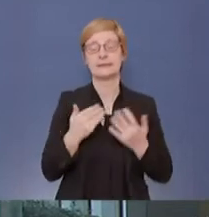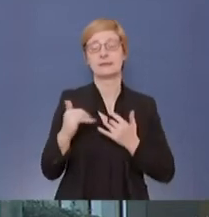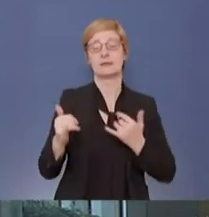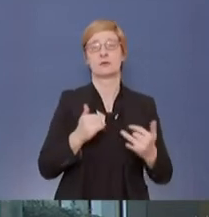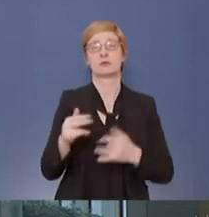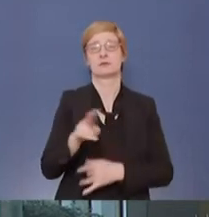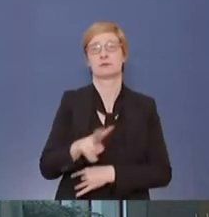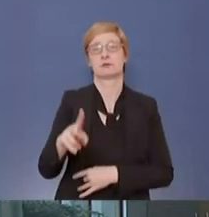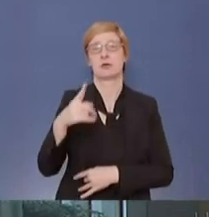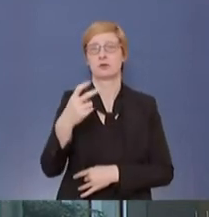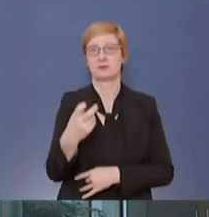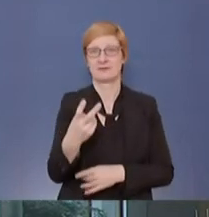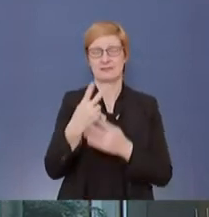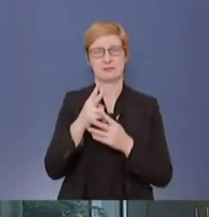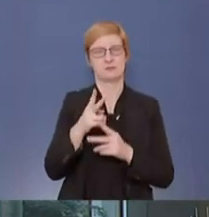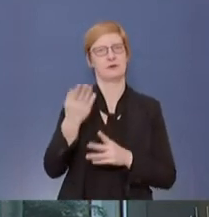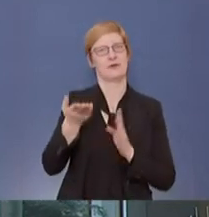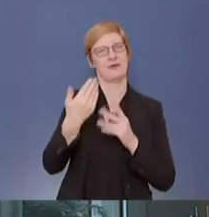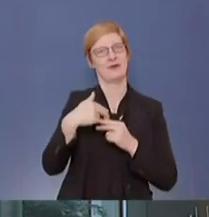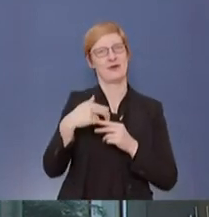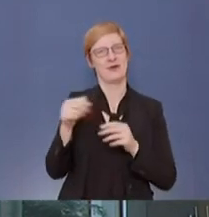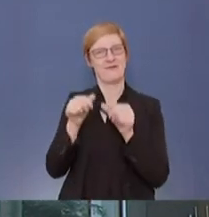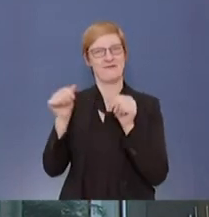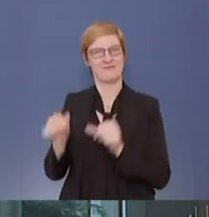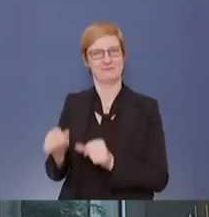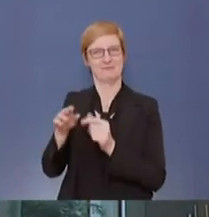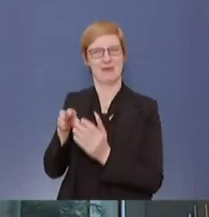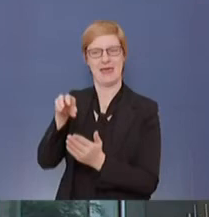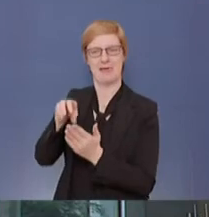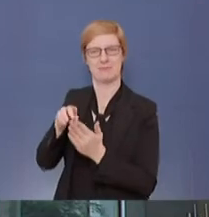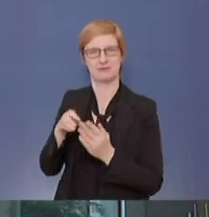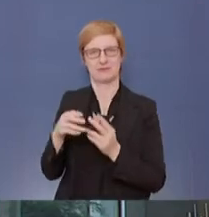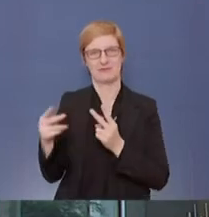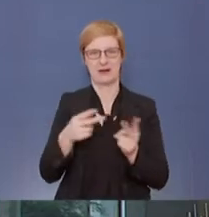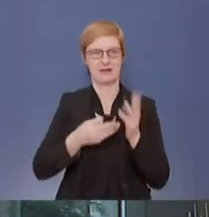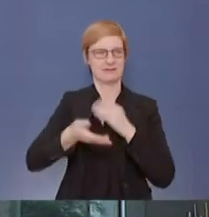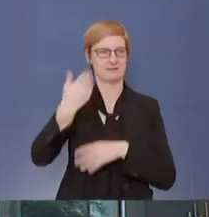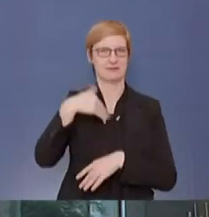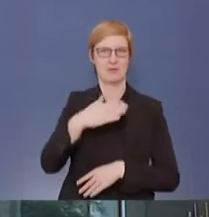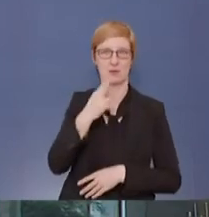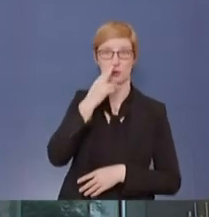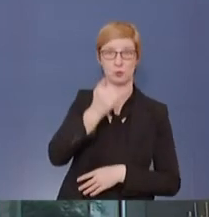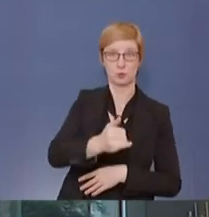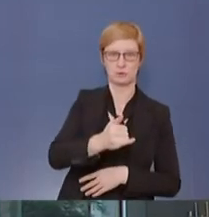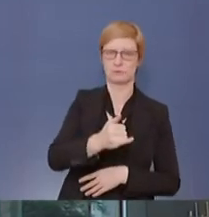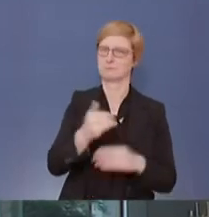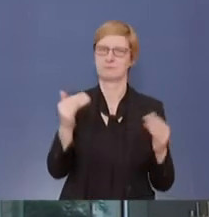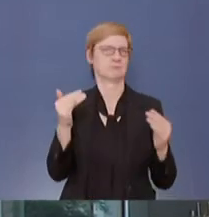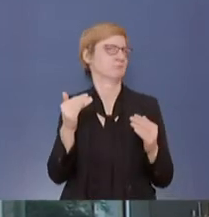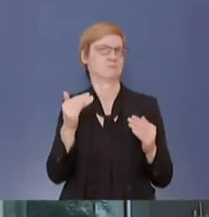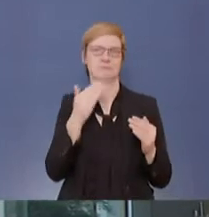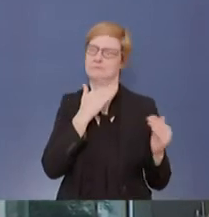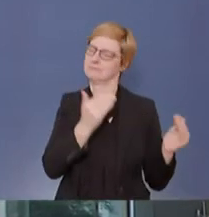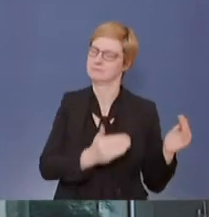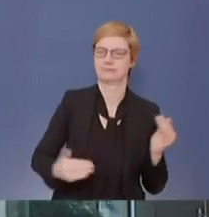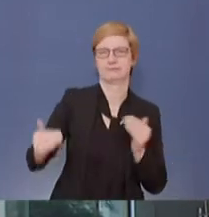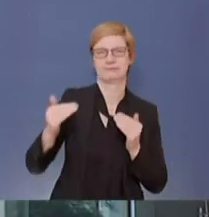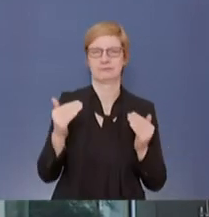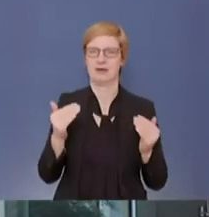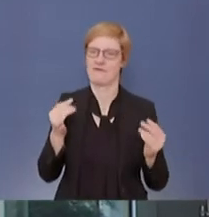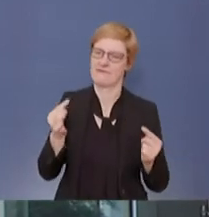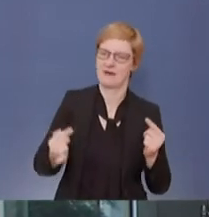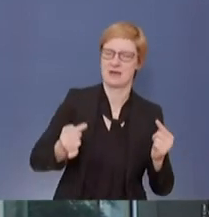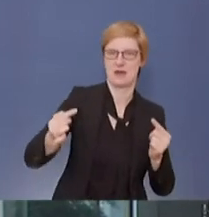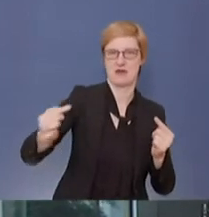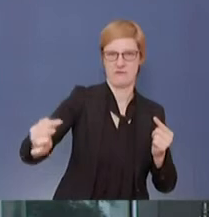nicht mehr genau dieselbe ist, wie im Juni 2020, als wir sie gestartet haben. Sie hat sich vielfachen Updates unterzogen. Sie warnt heute